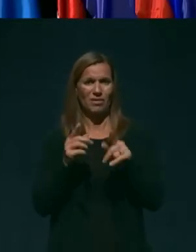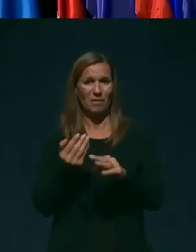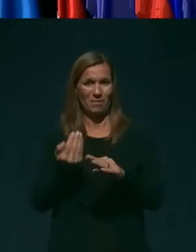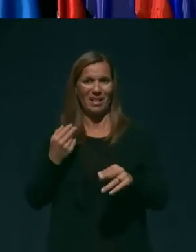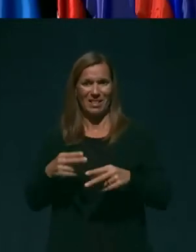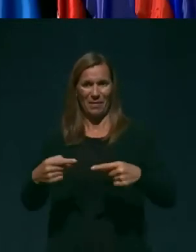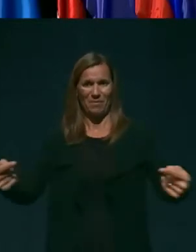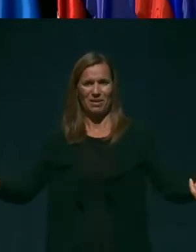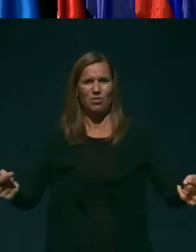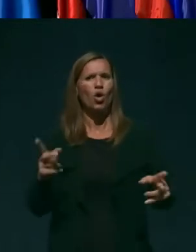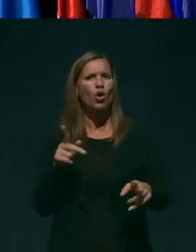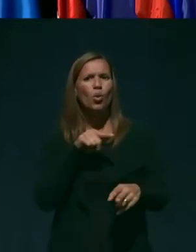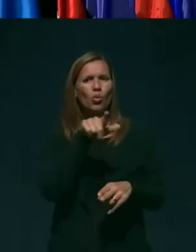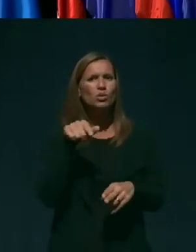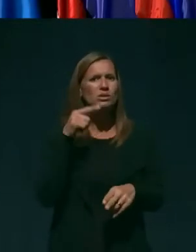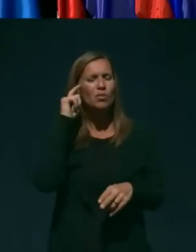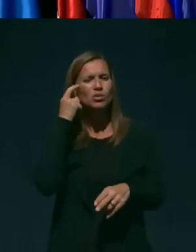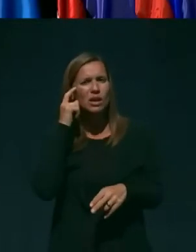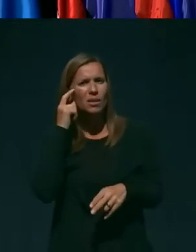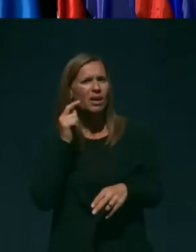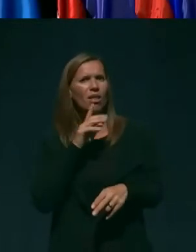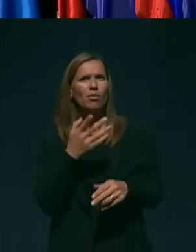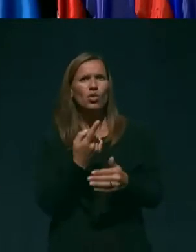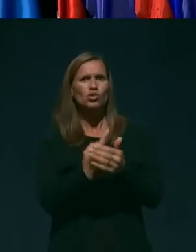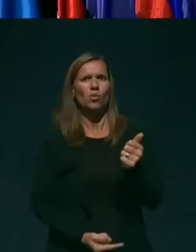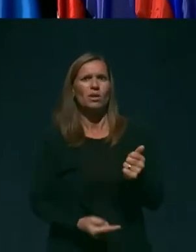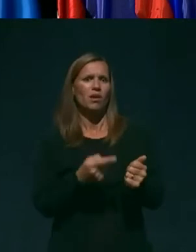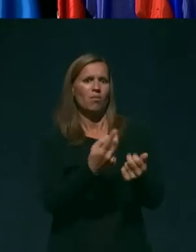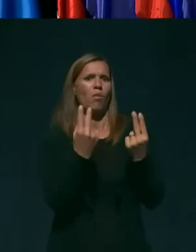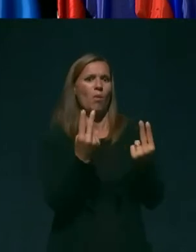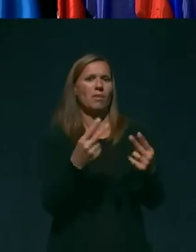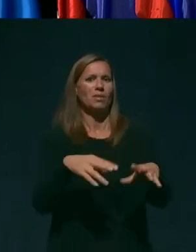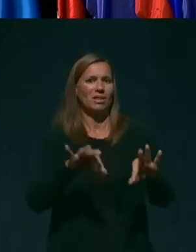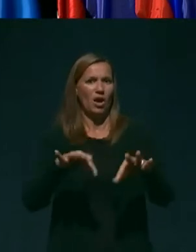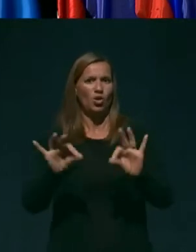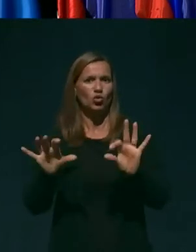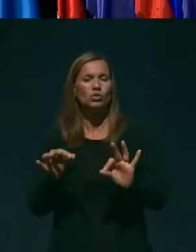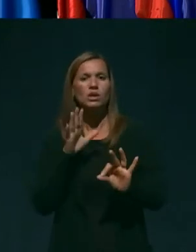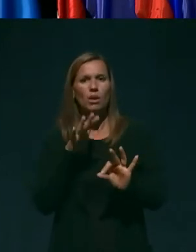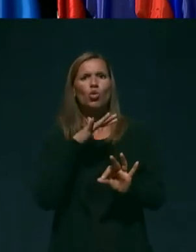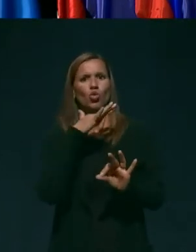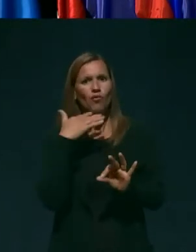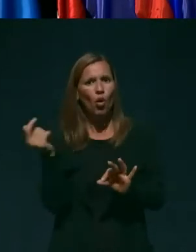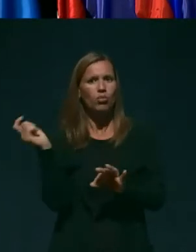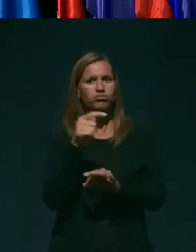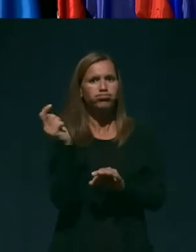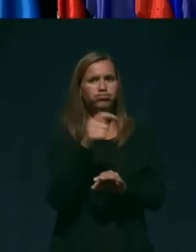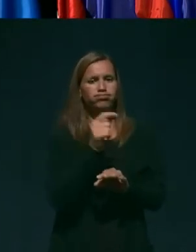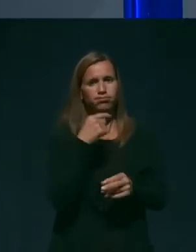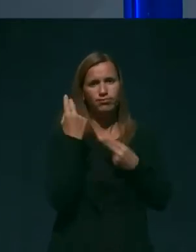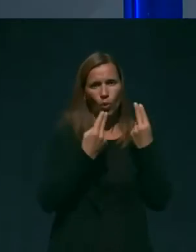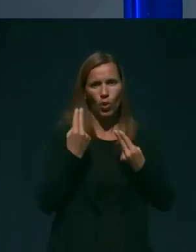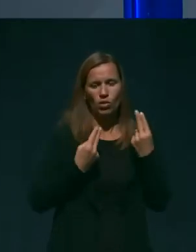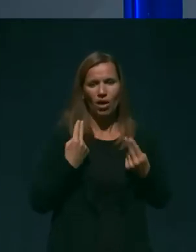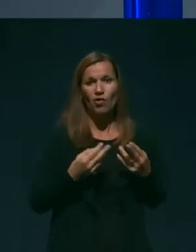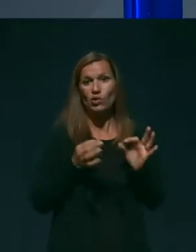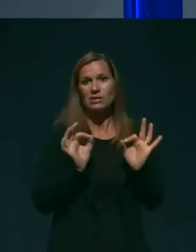da se ne bi zgubile te pomembne diagnoze, da bi bilo napotenih dovolj bolnikov na obravnavok specialistom?